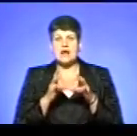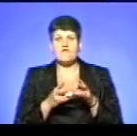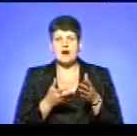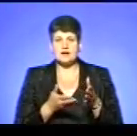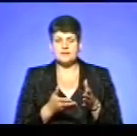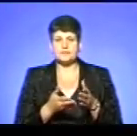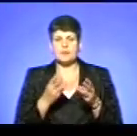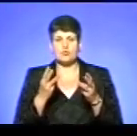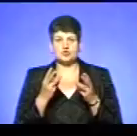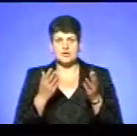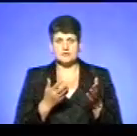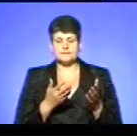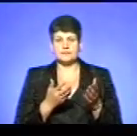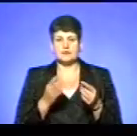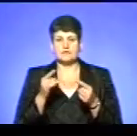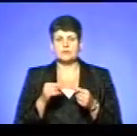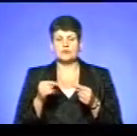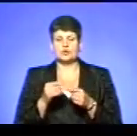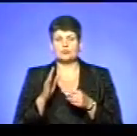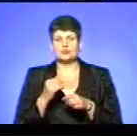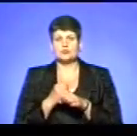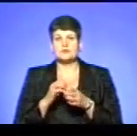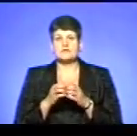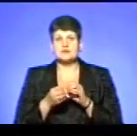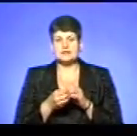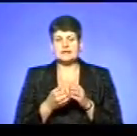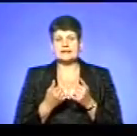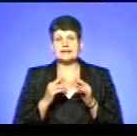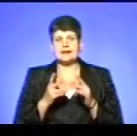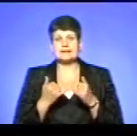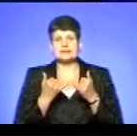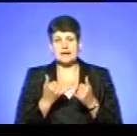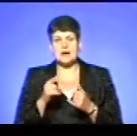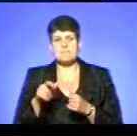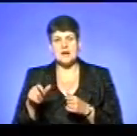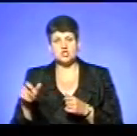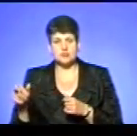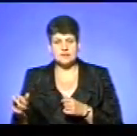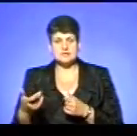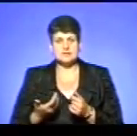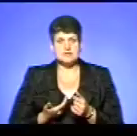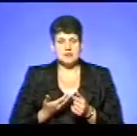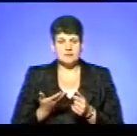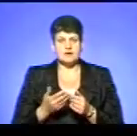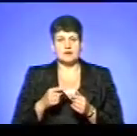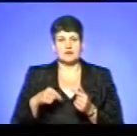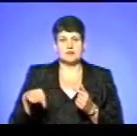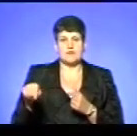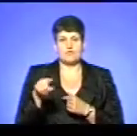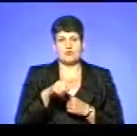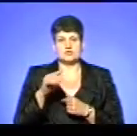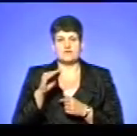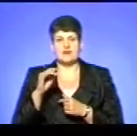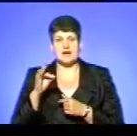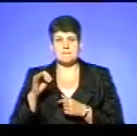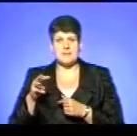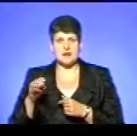пожежі. І відповідно будуть зроблені висновки, як для мешканців, так і навколишніх фермерів, і для нас.